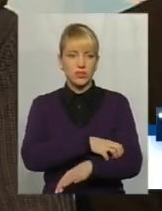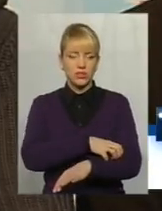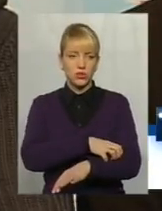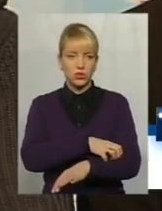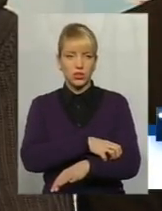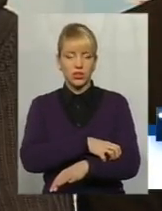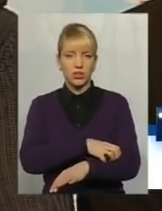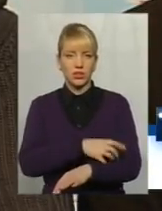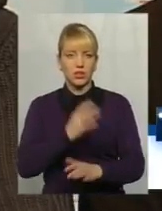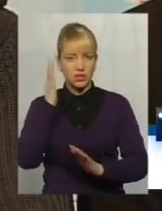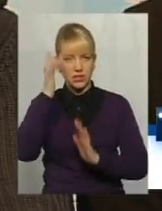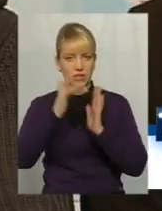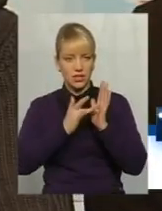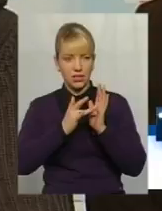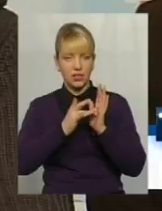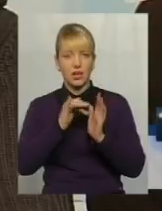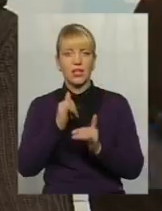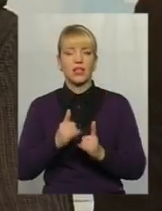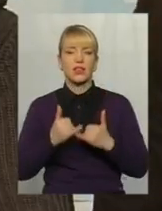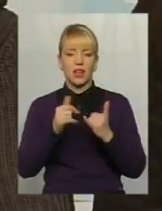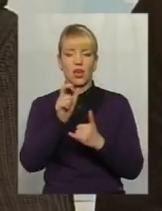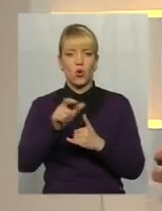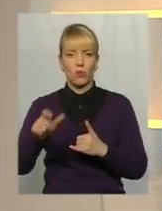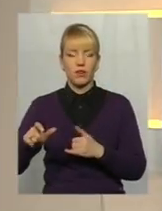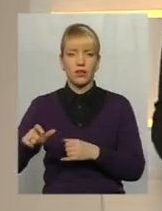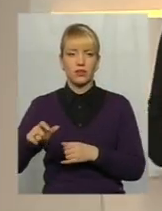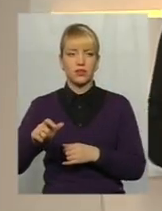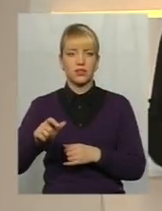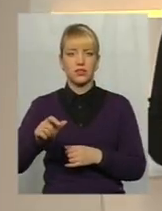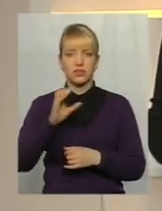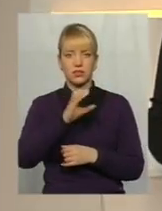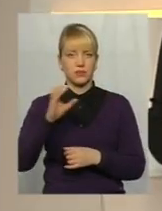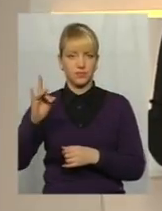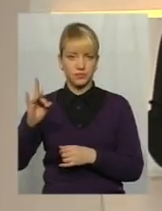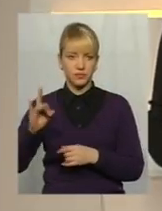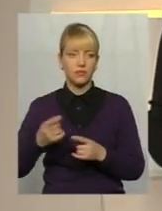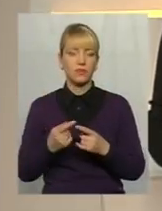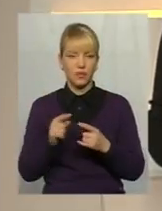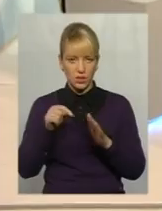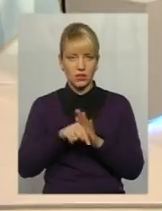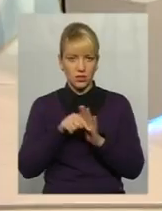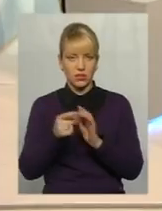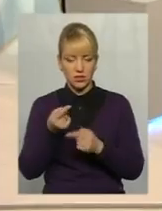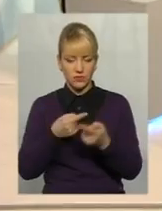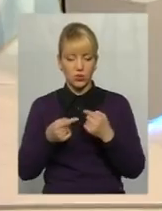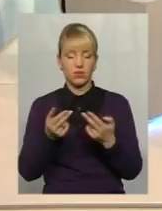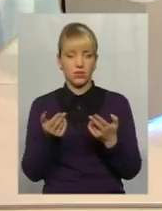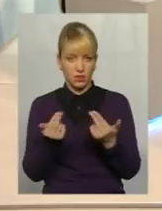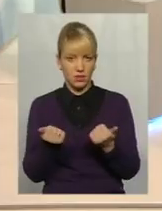громадян України. Тобто, зараз ми робимо, в принципі, зворотній момент, так? Ну, звісно, цей